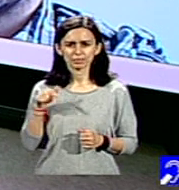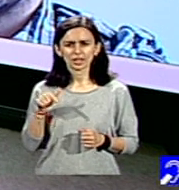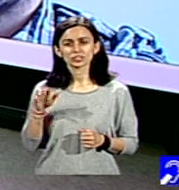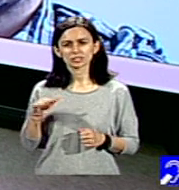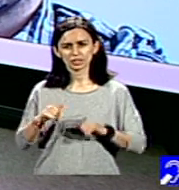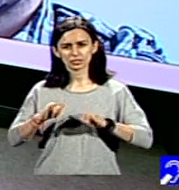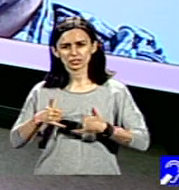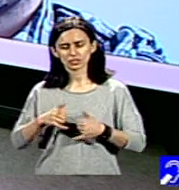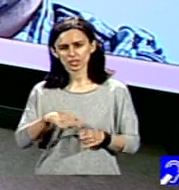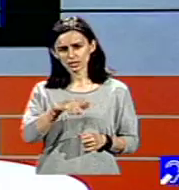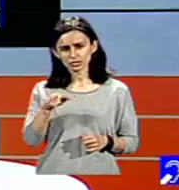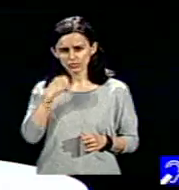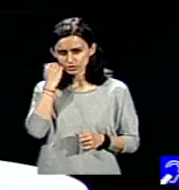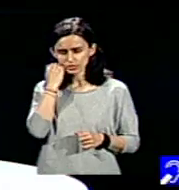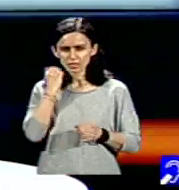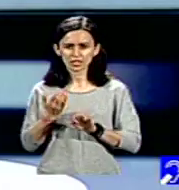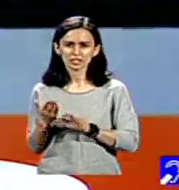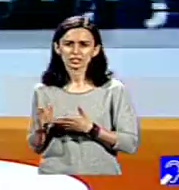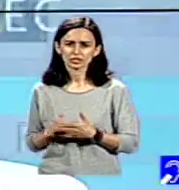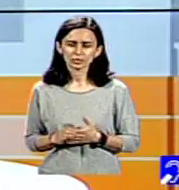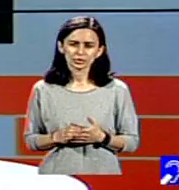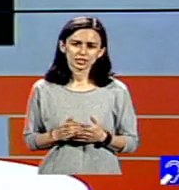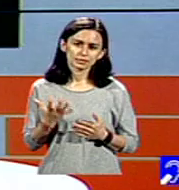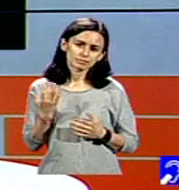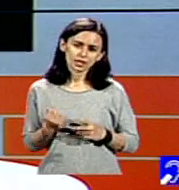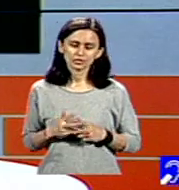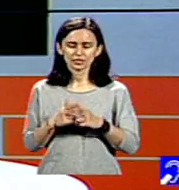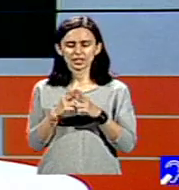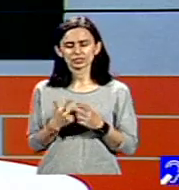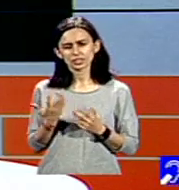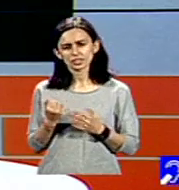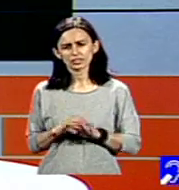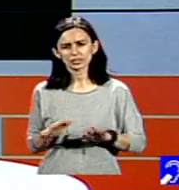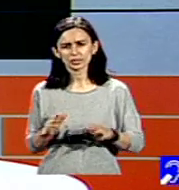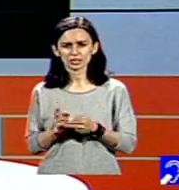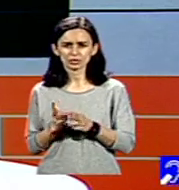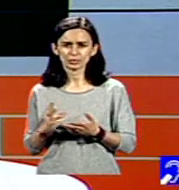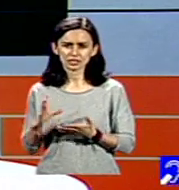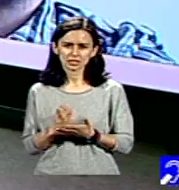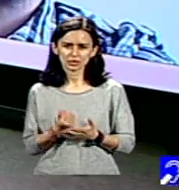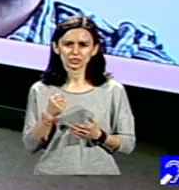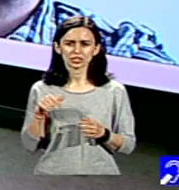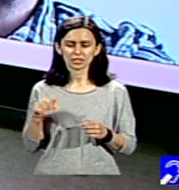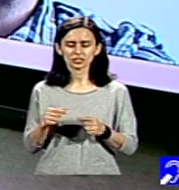și cazul vostru în momentul în care ați pornit la drum. Pe ce v-ați bazat? Ce v-a ajutat? Cum ați făcut fața acestei situații?